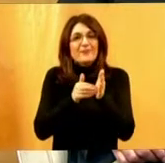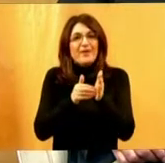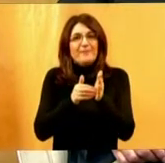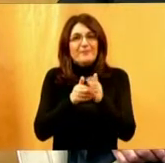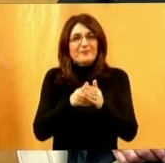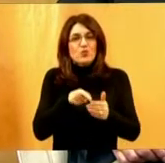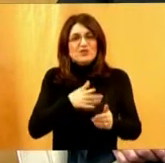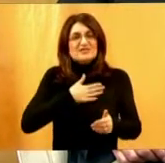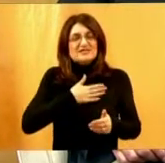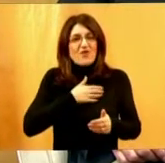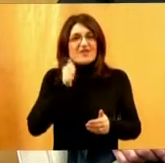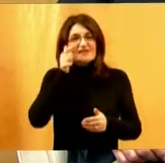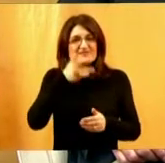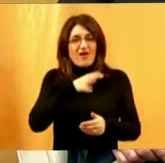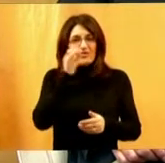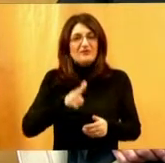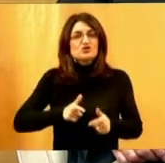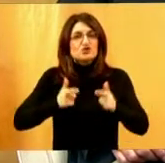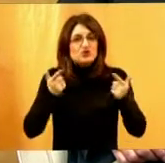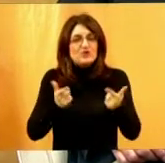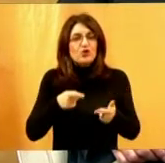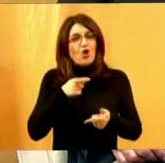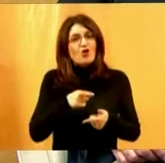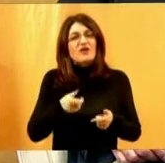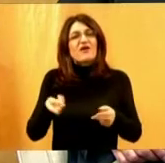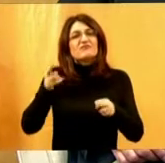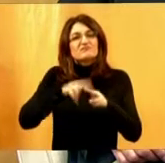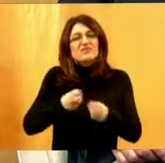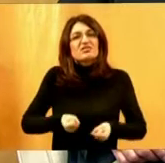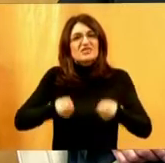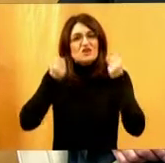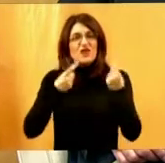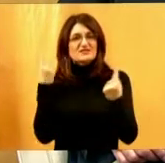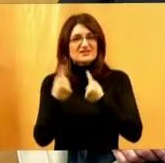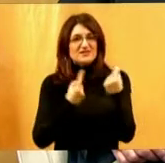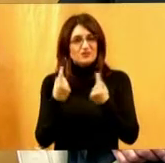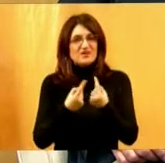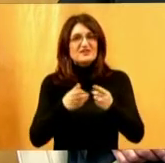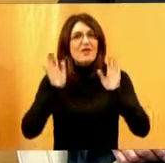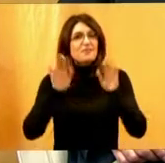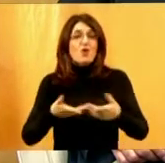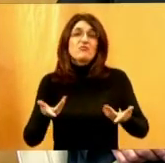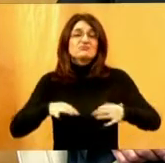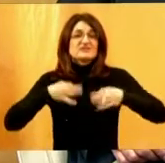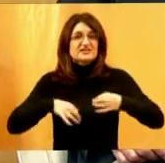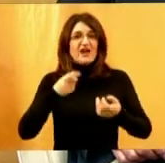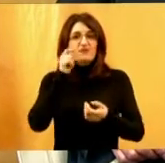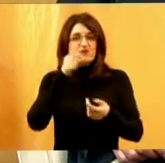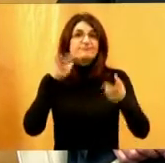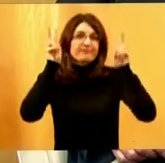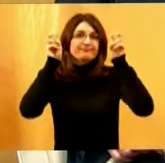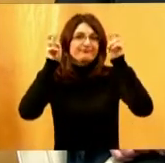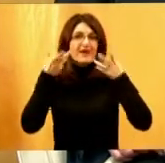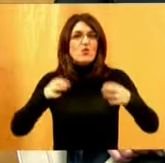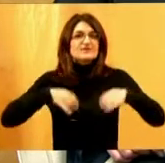svom svakodnevnom životu su sigurno u daleko težem položaju nego zdravi ljudi. Tako zvani zdravi